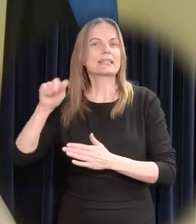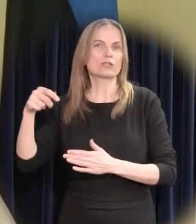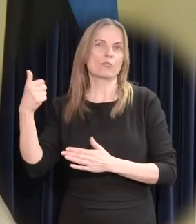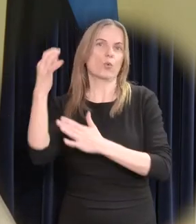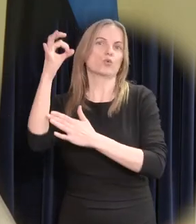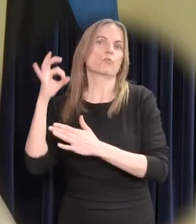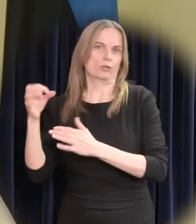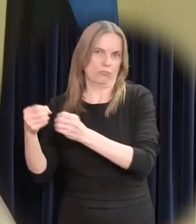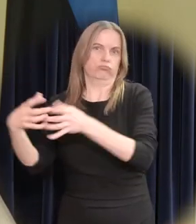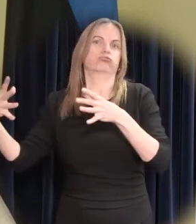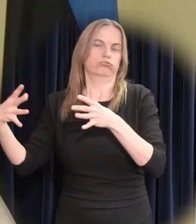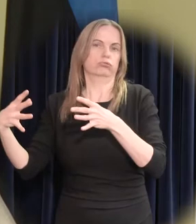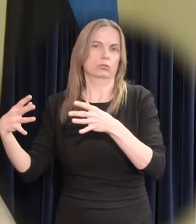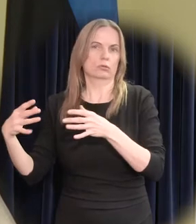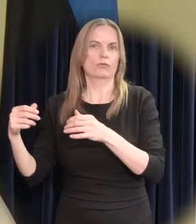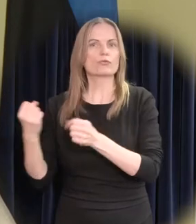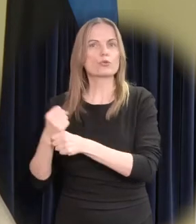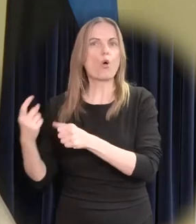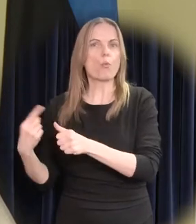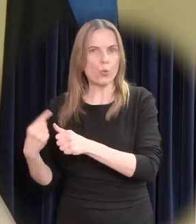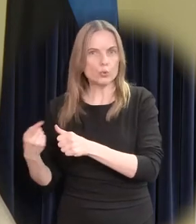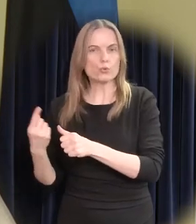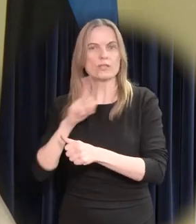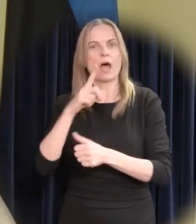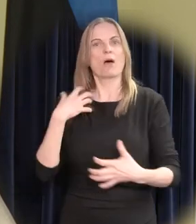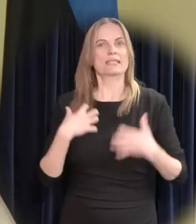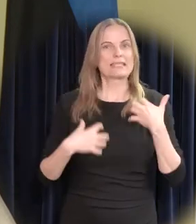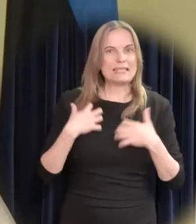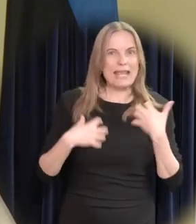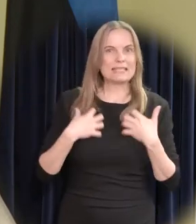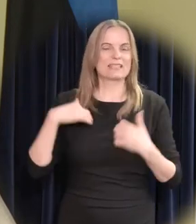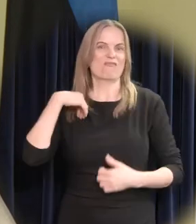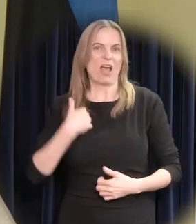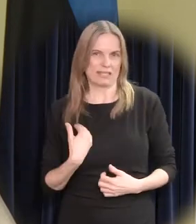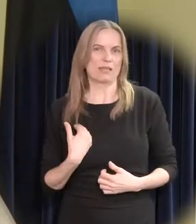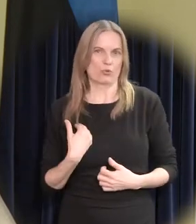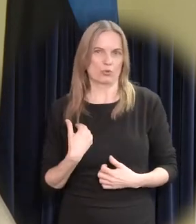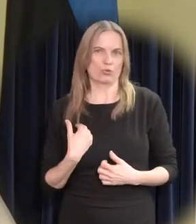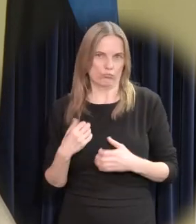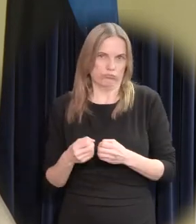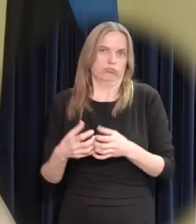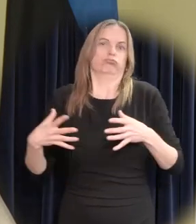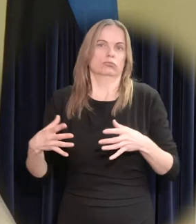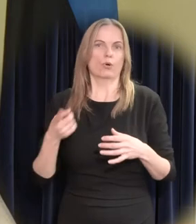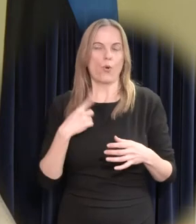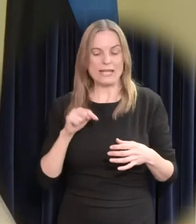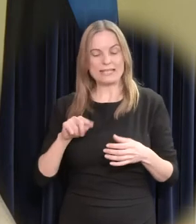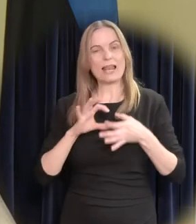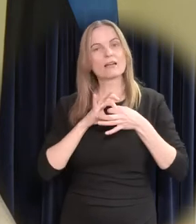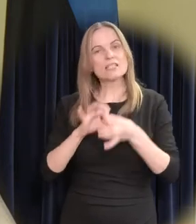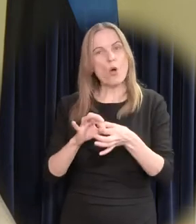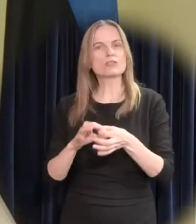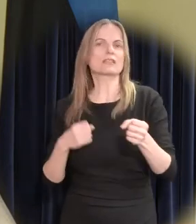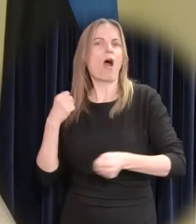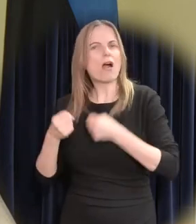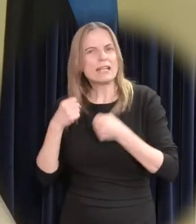tervise häireid on raskem mõõta, aga väsimus ja stressitase ühiskonnas on tõusnud. Sellega kaasneb suurem agressiivsus